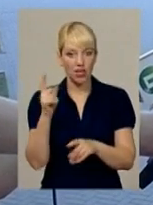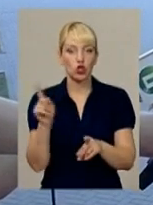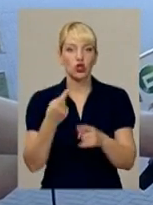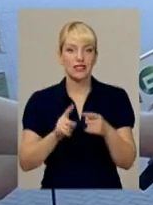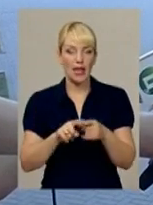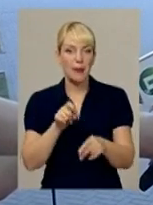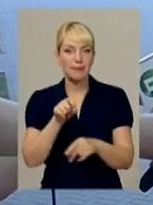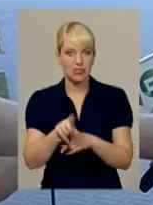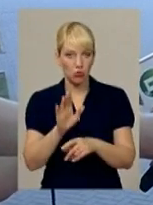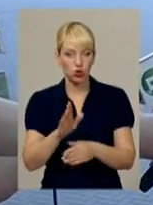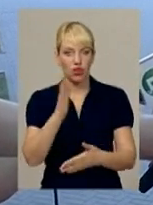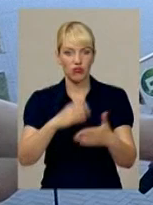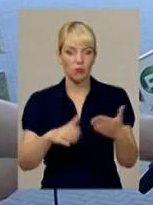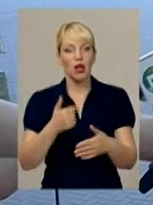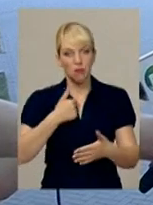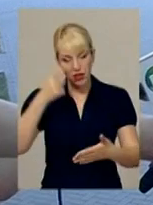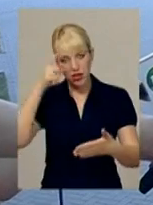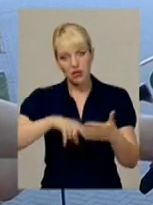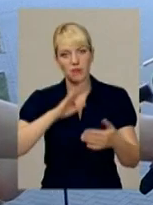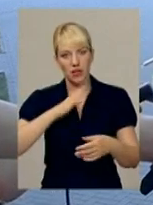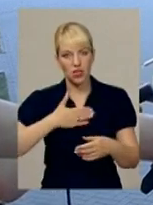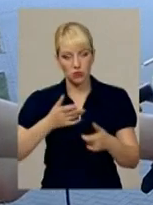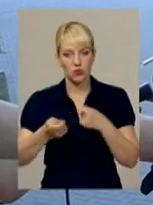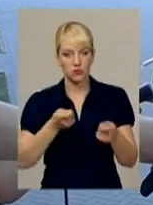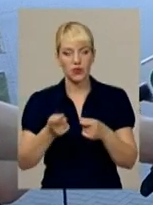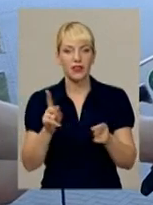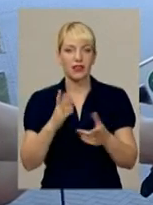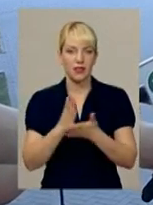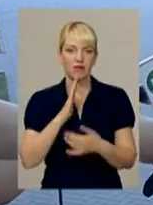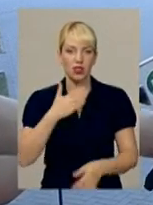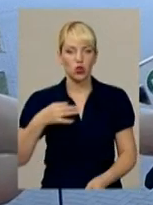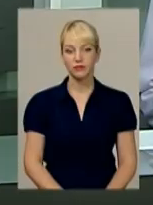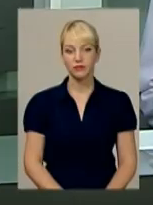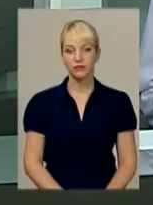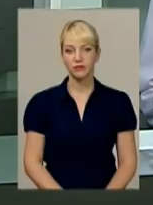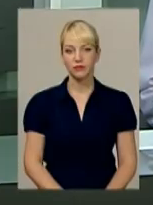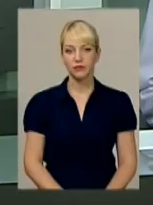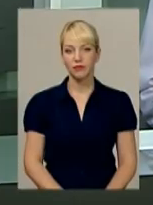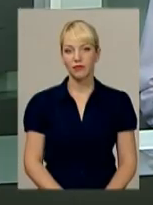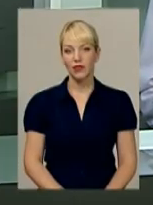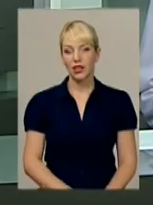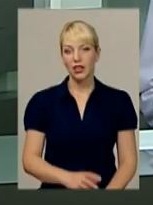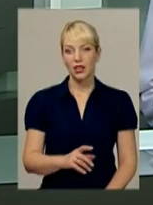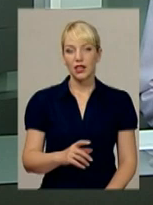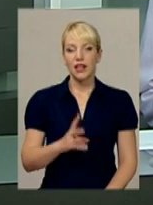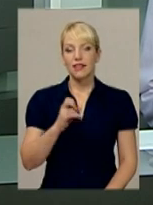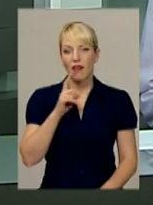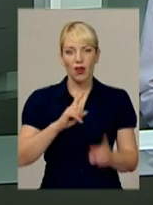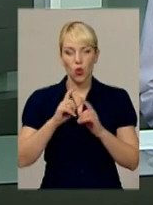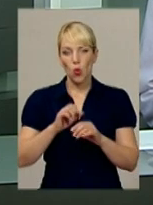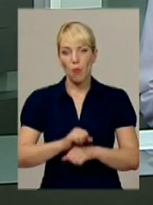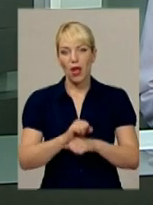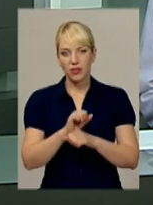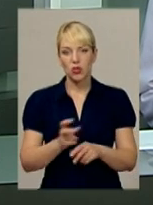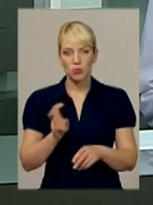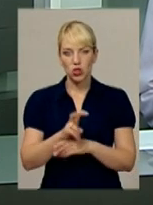понадіємося і довіримося нинішнім чиновникам, які є сьогодні в нас в області». Зате на Раду Майдану прийшов